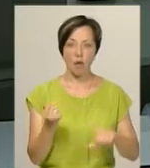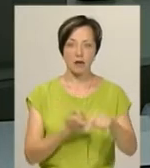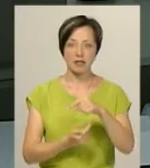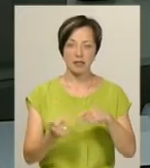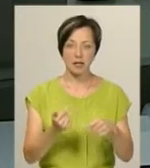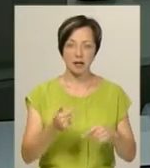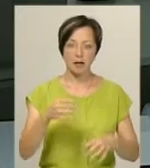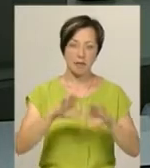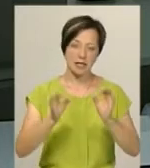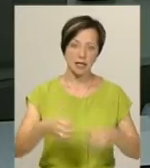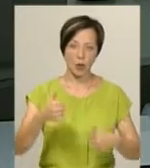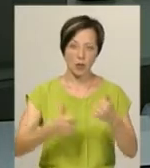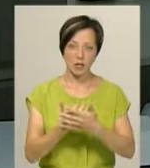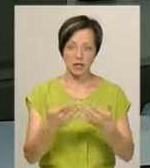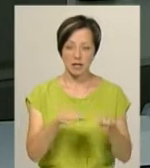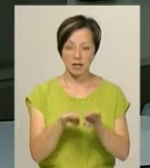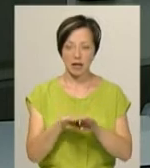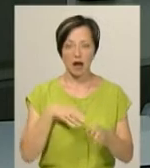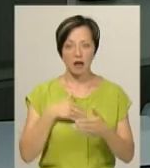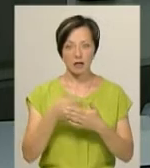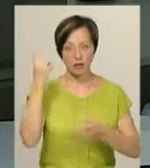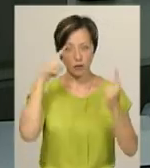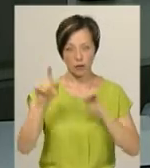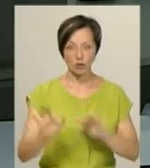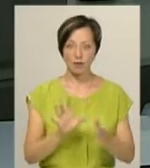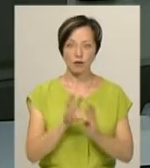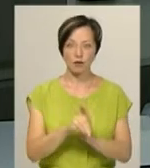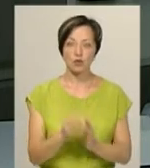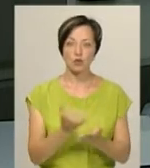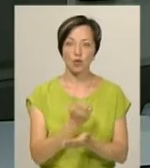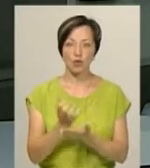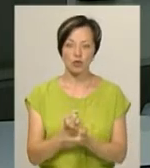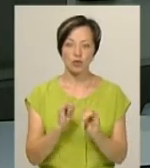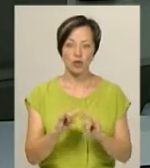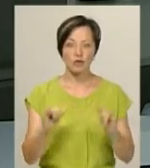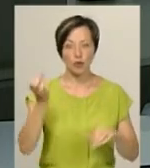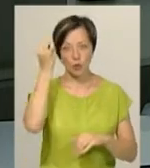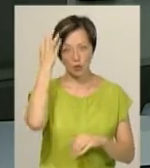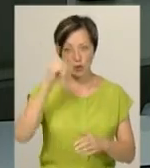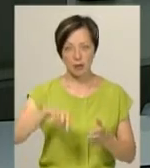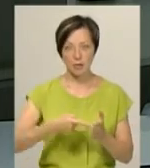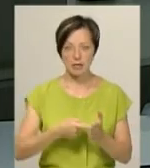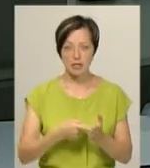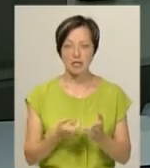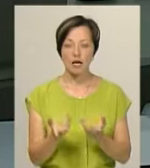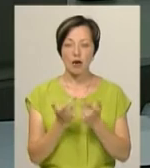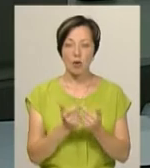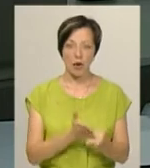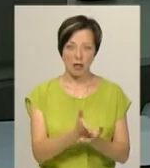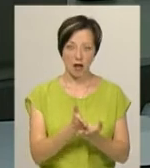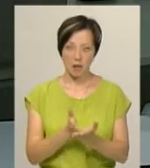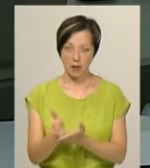конкурсів різних рівнів, проводять активну творчу діяльність, вносять вагомі здобутки у розвиток культури міста за кількома